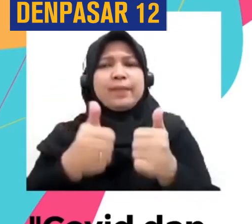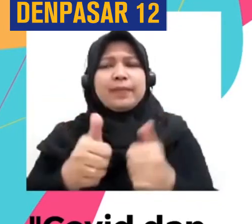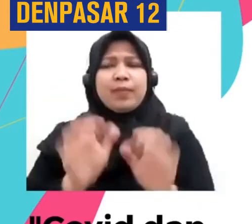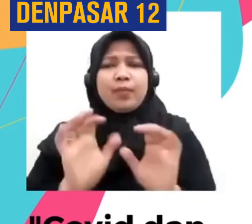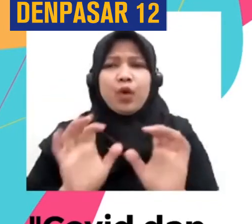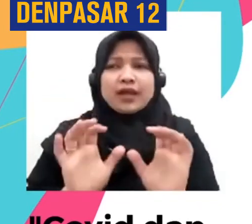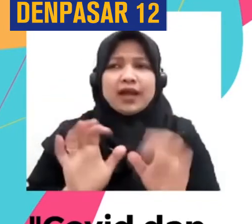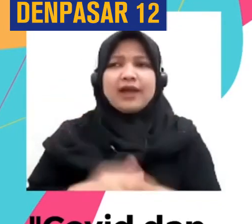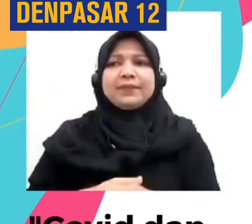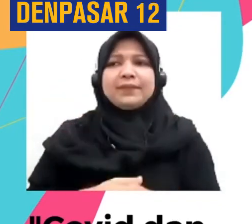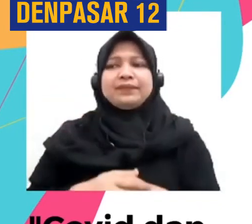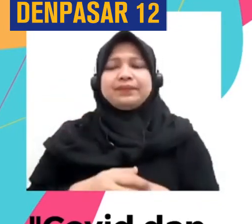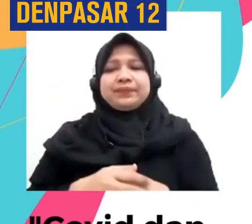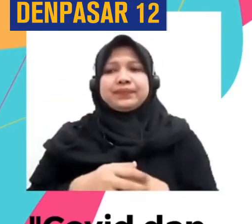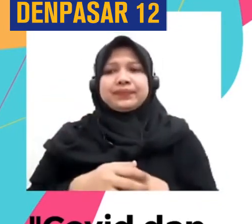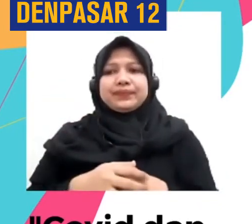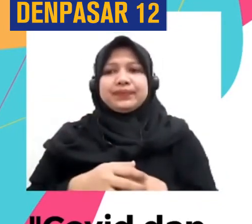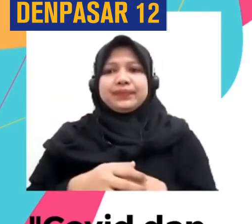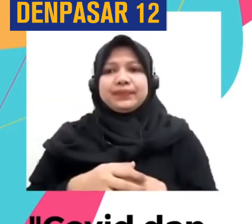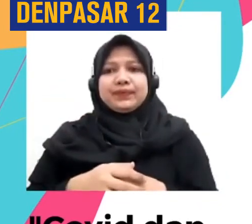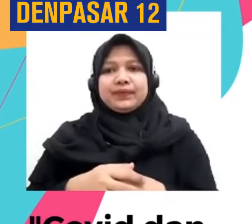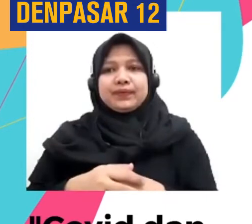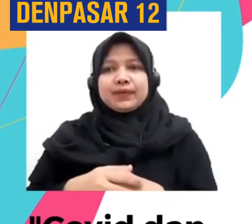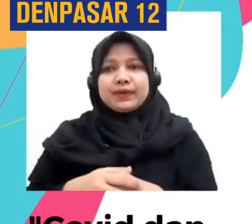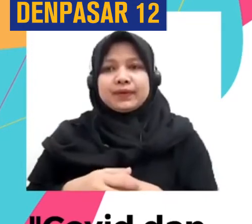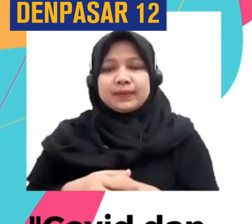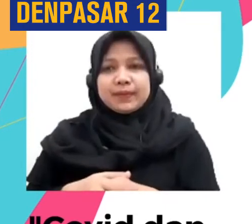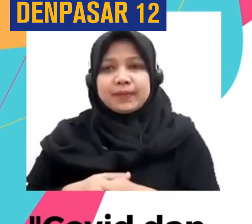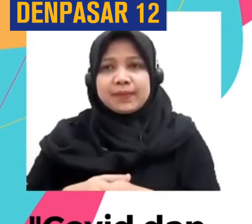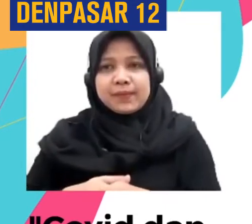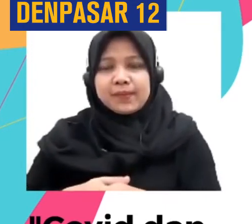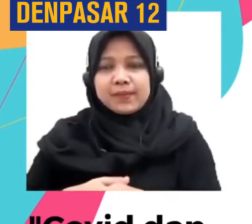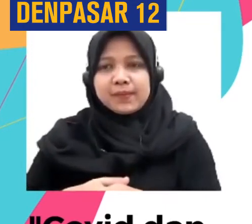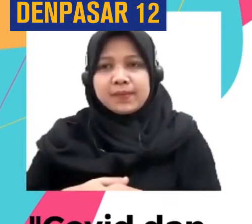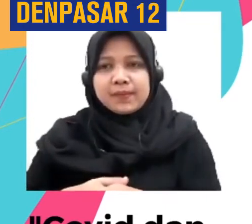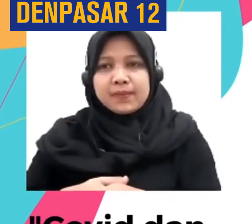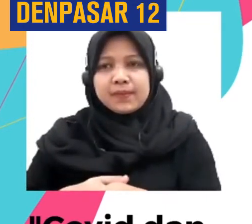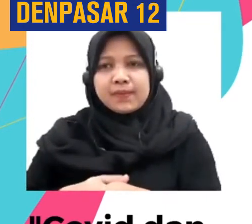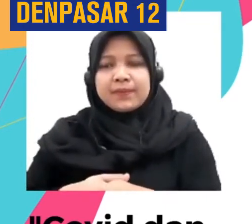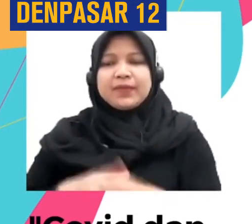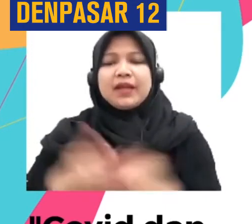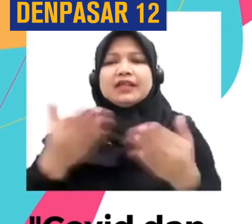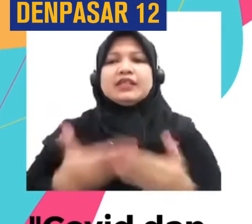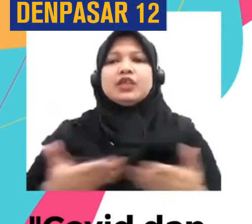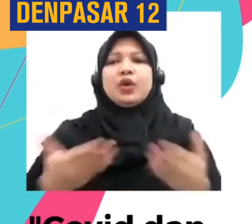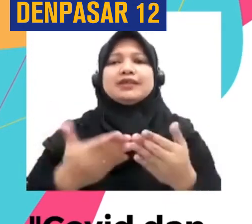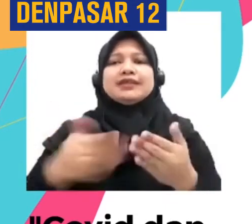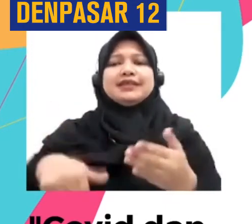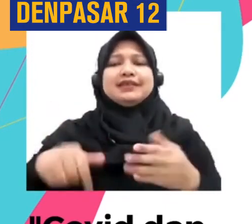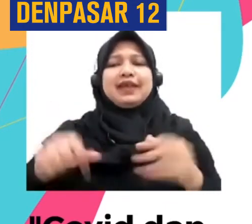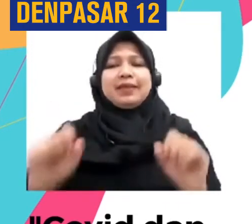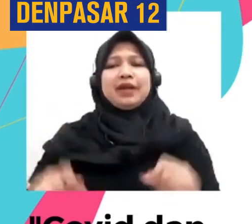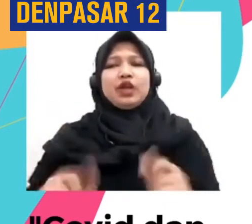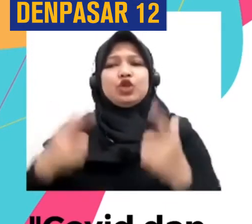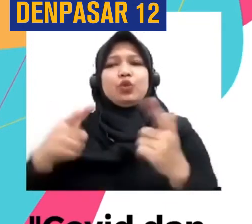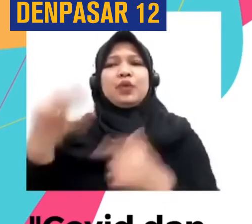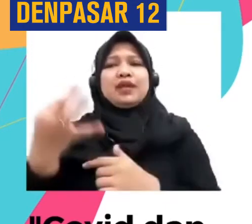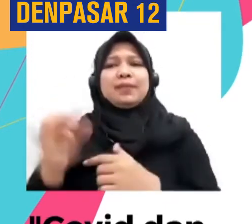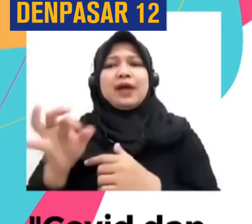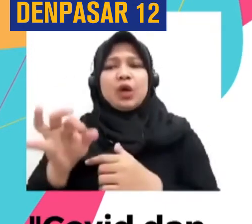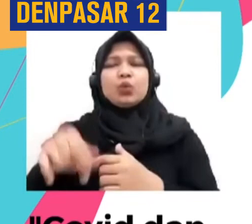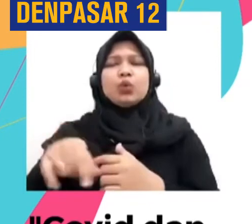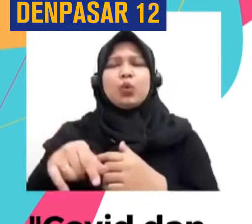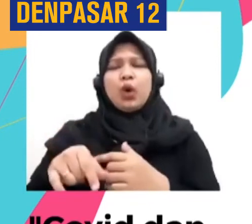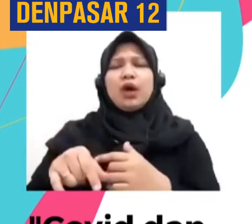Dibanding Kota Lain Dan Kenormalan Baru Itu Menjadi Hal Yang Mencemaskan Bagi